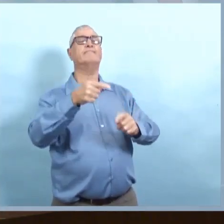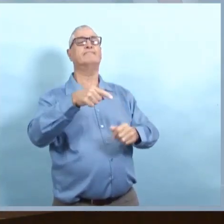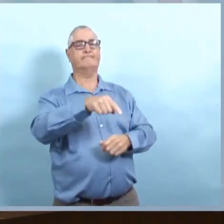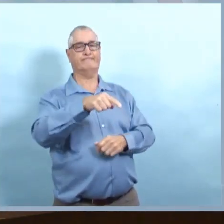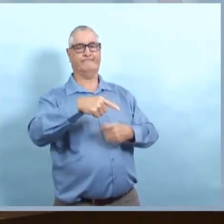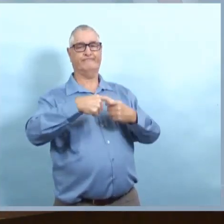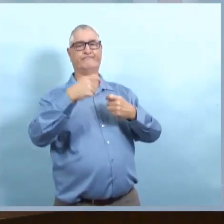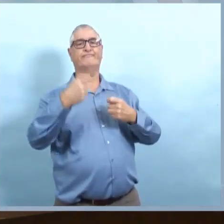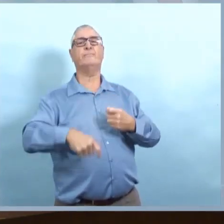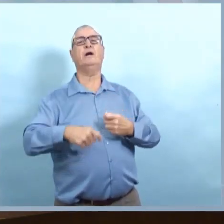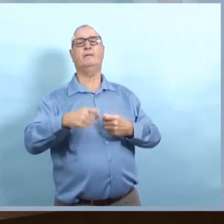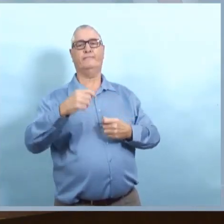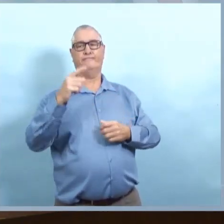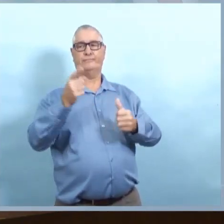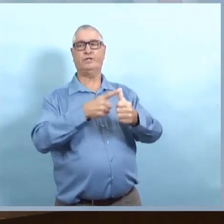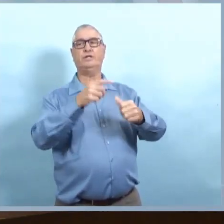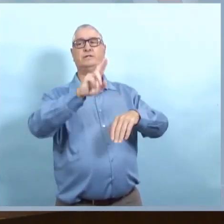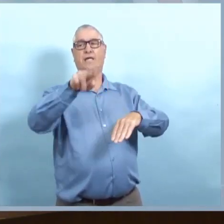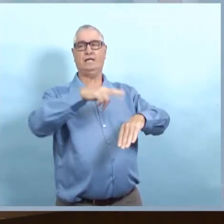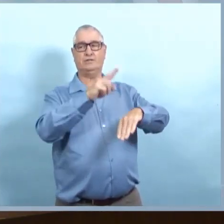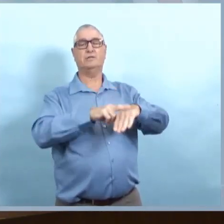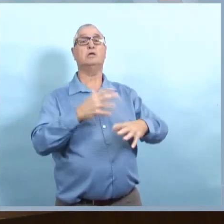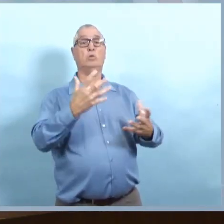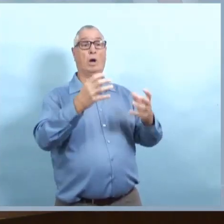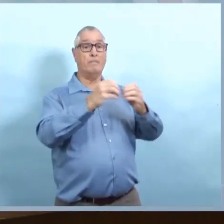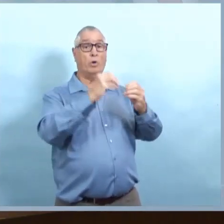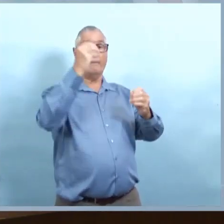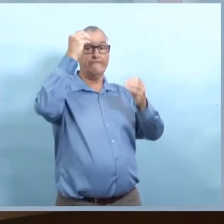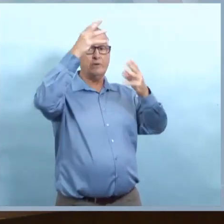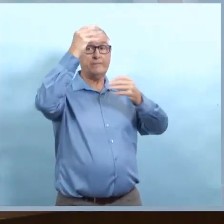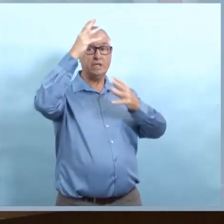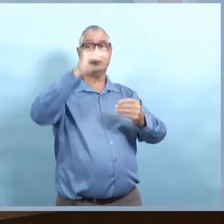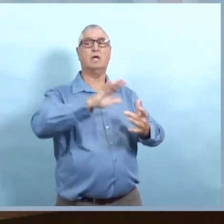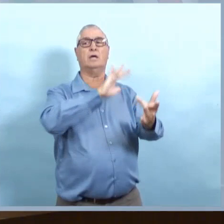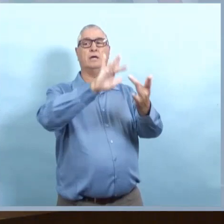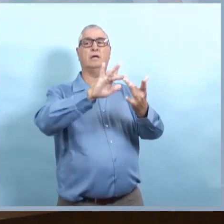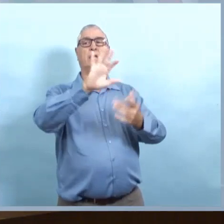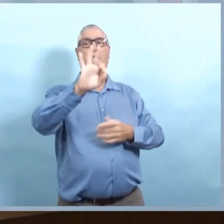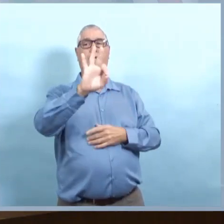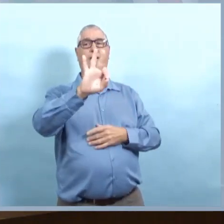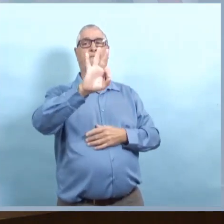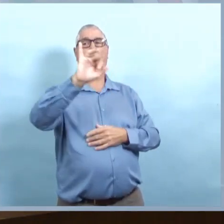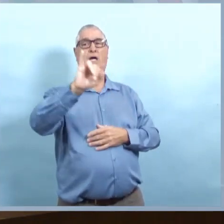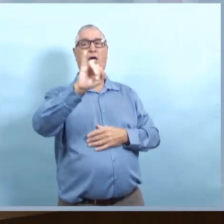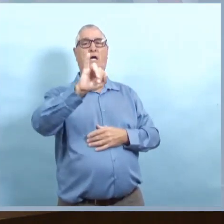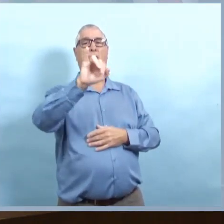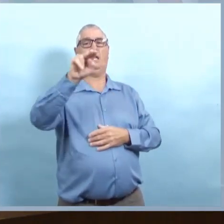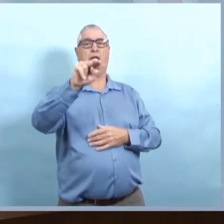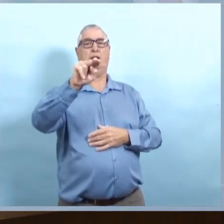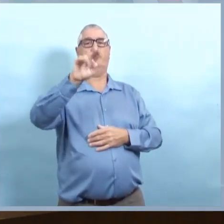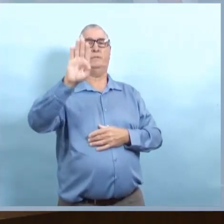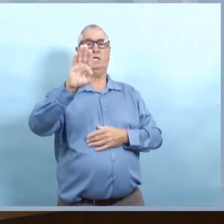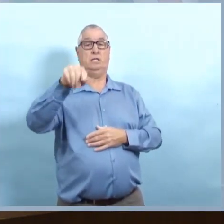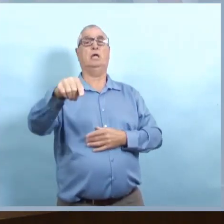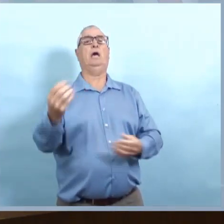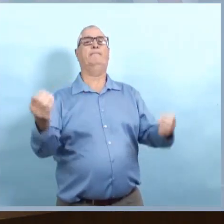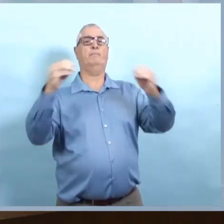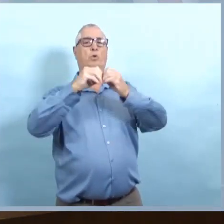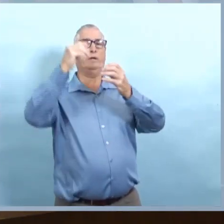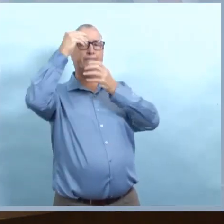-ce que vous pouvez dire si c'est sur une première nation? Oui, c'est sur une première nation et donc je ne vais pas donner les détails.